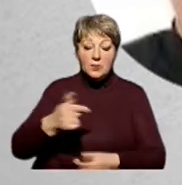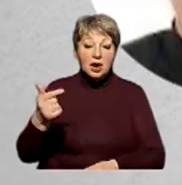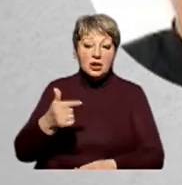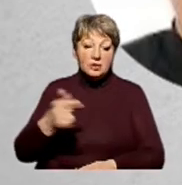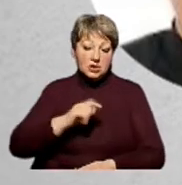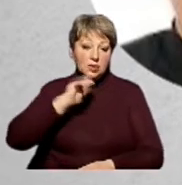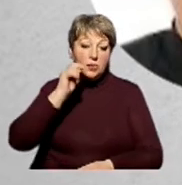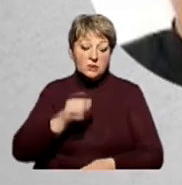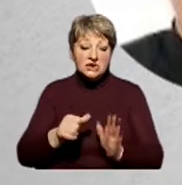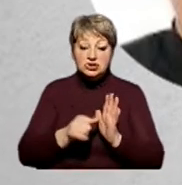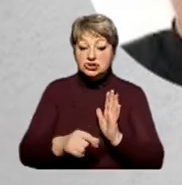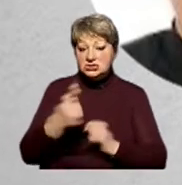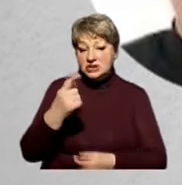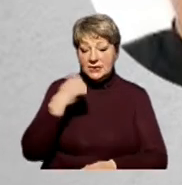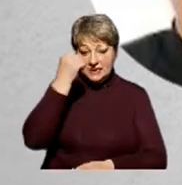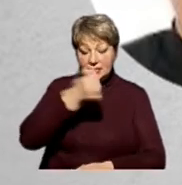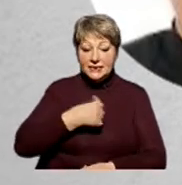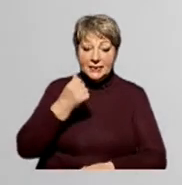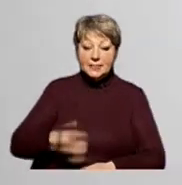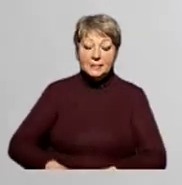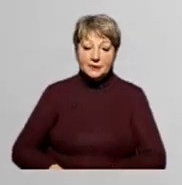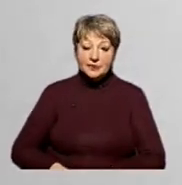Громадянка України. 61 рік.